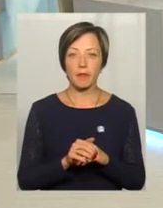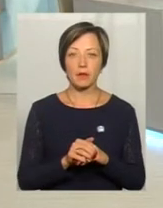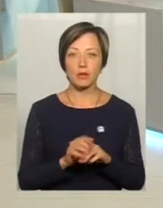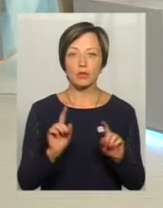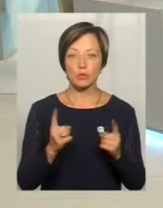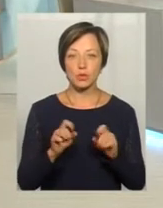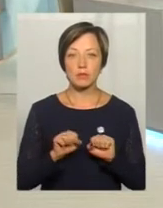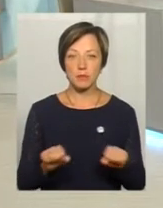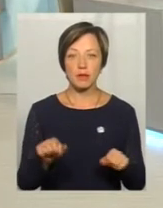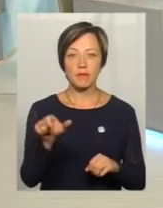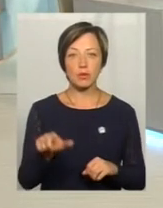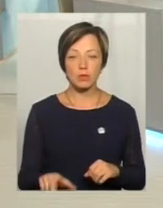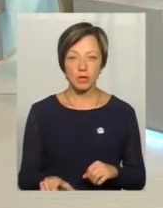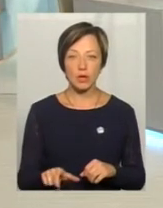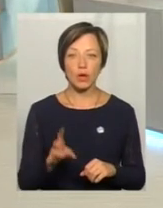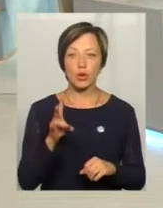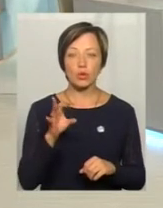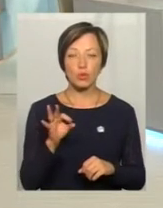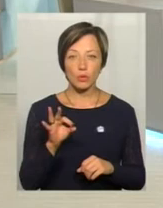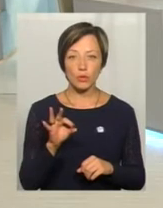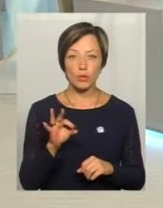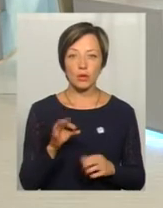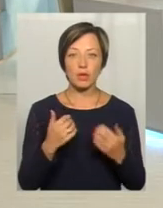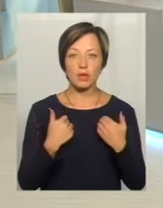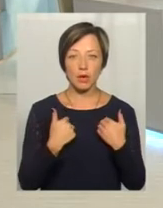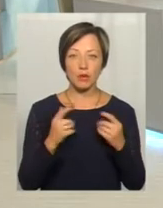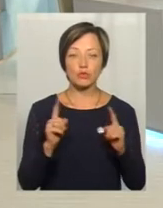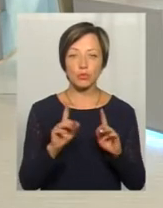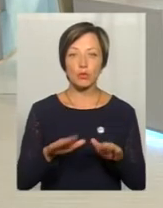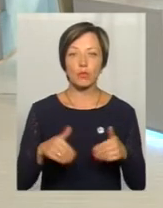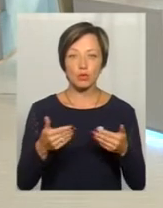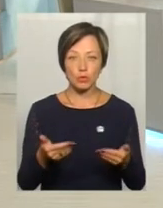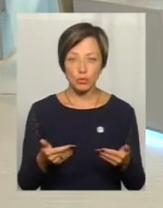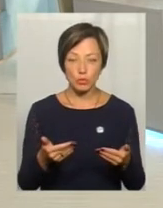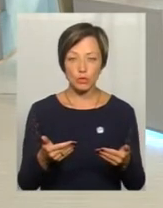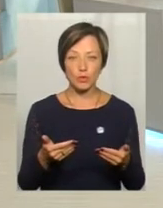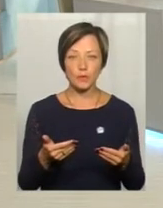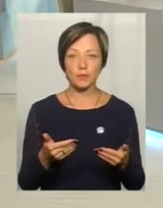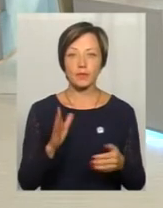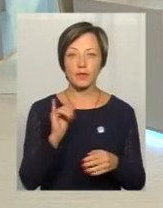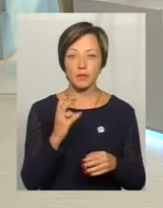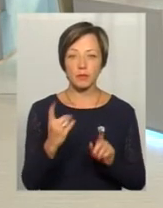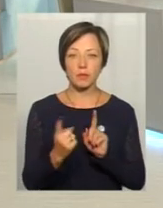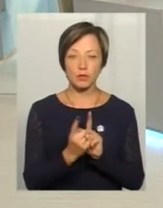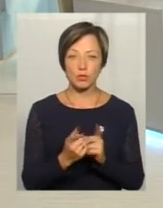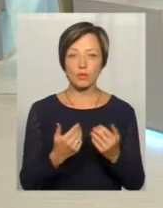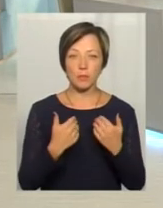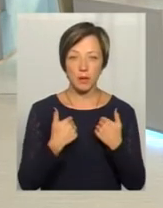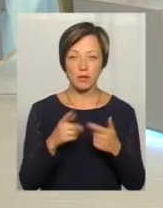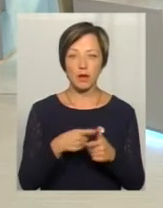дуже смілива людина. Ну, я що пропоную? Пропоную, щоб він підійшов до мене, або